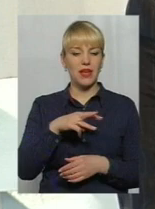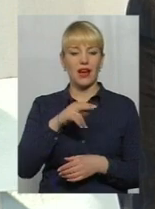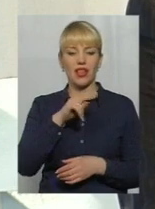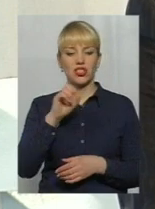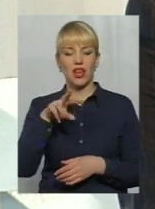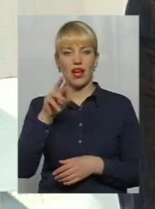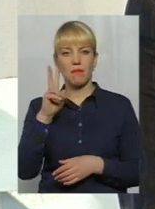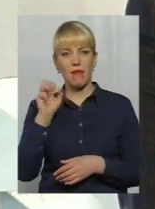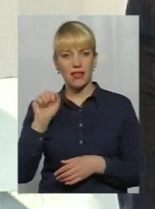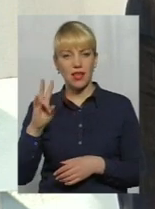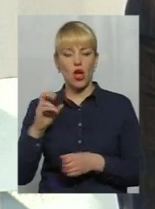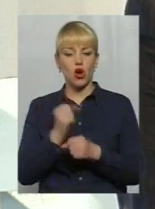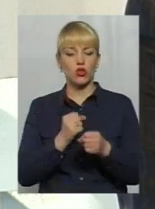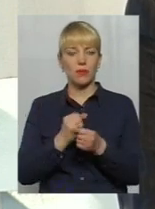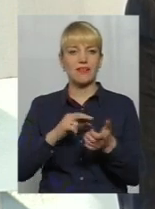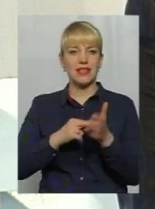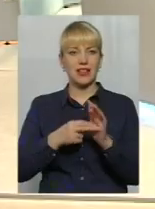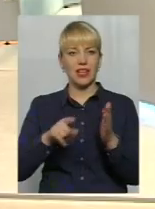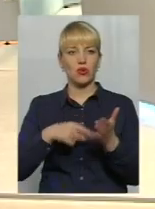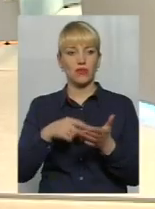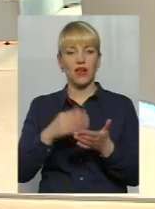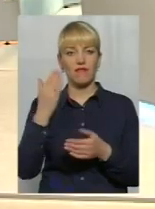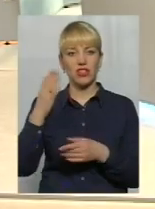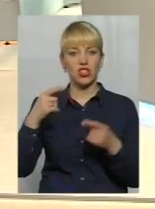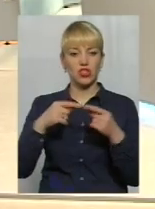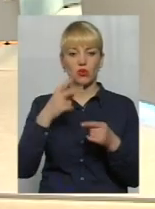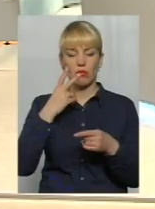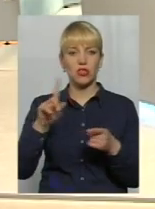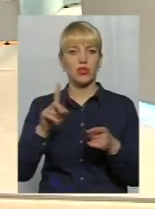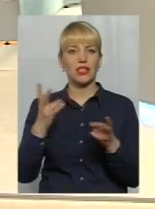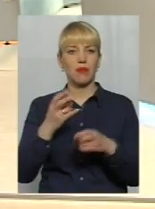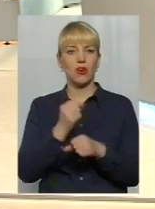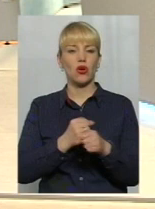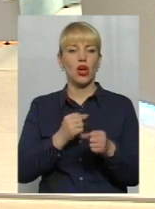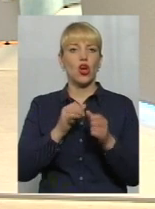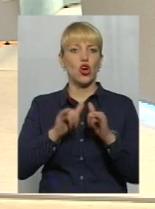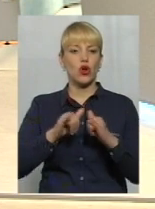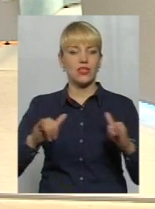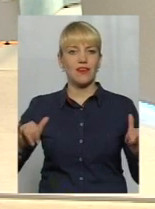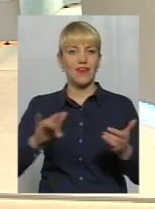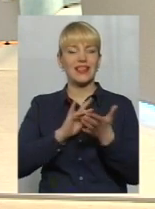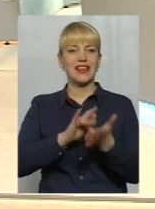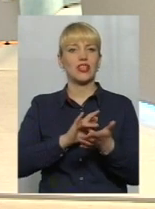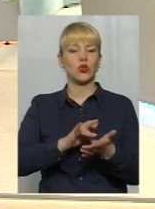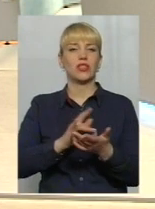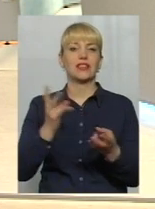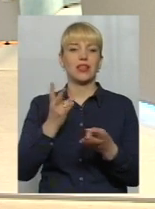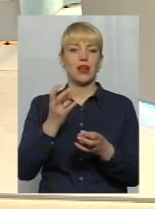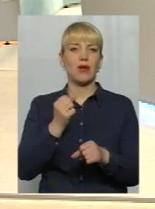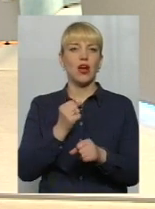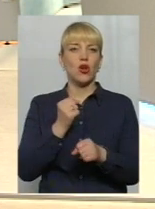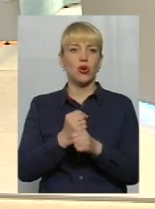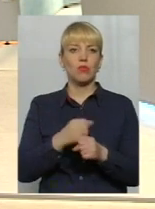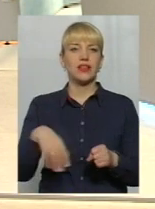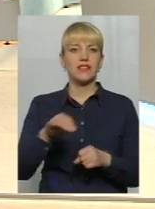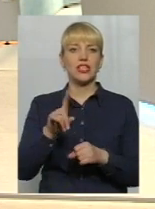розробляв стратегію міста, він чітко бачив, що треба розвивати інтуріст, і треба робити все необхідне, щоб розвивався базар, і